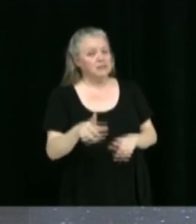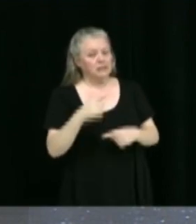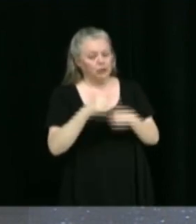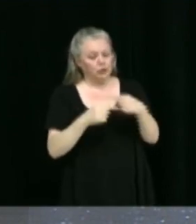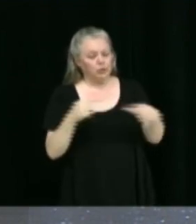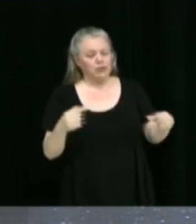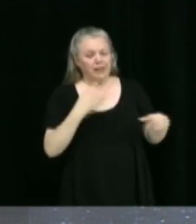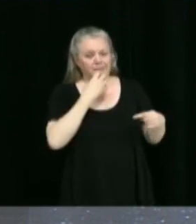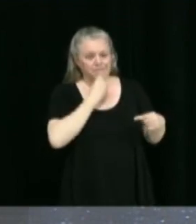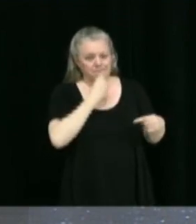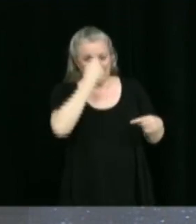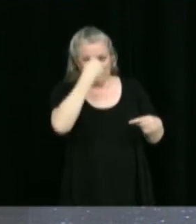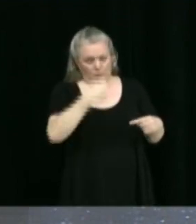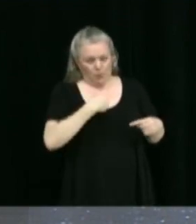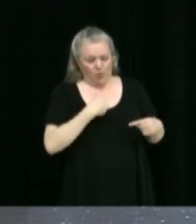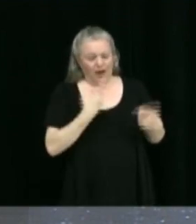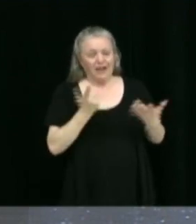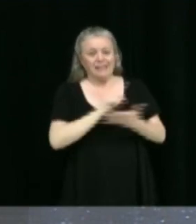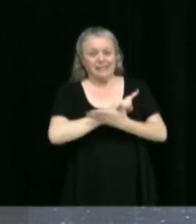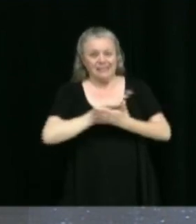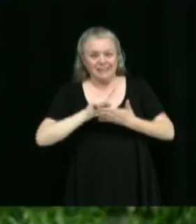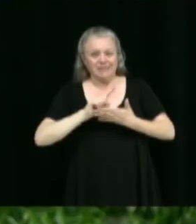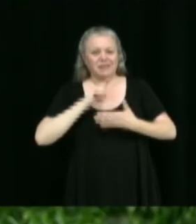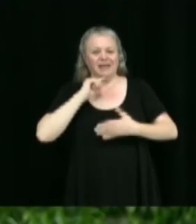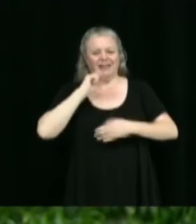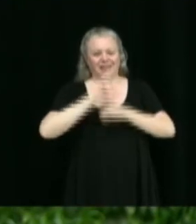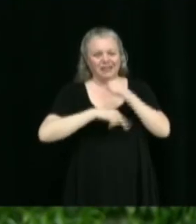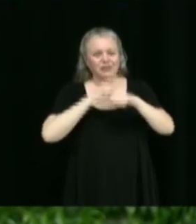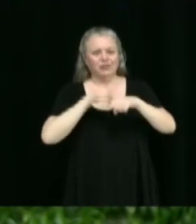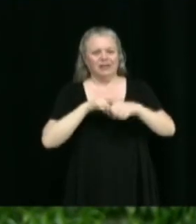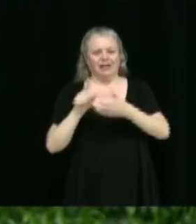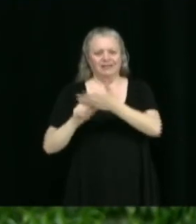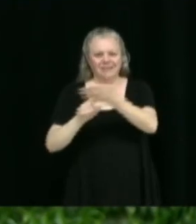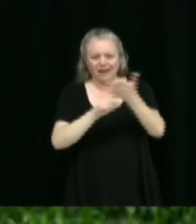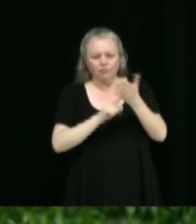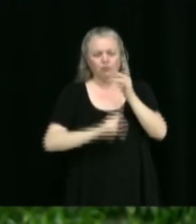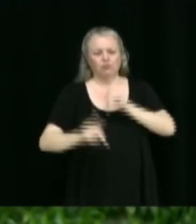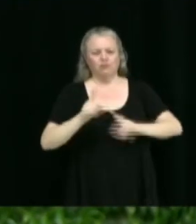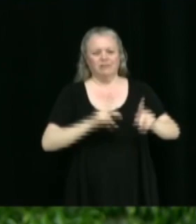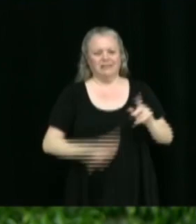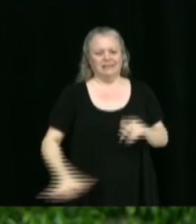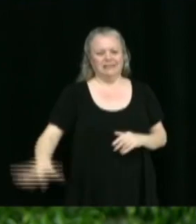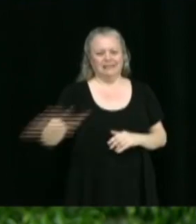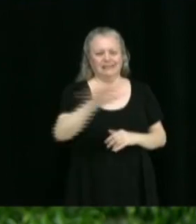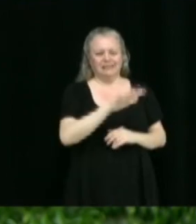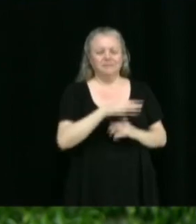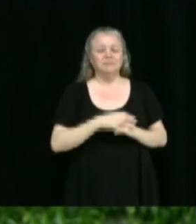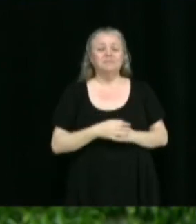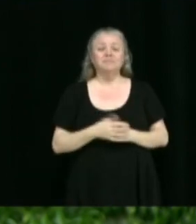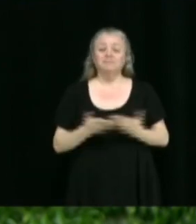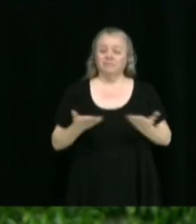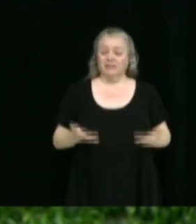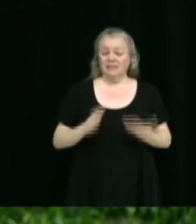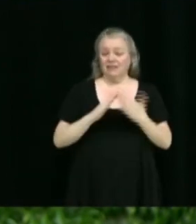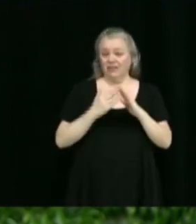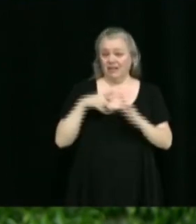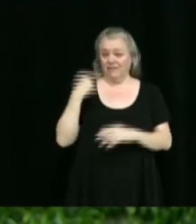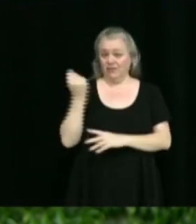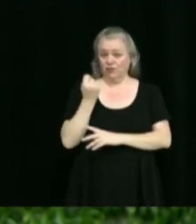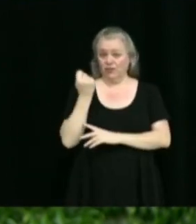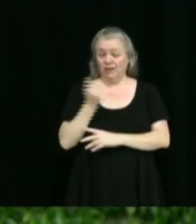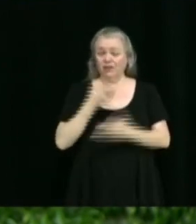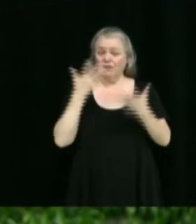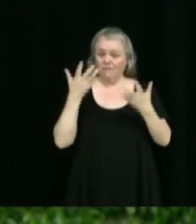c'est la proclamation de la Semaine nationale des travaux publics. Donc, attendu que la Ville de Victoriaville souhaite procéder à la